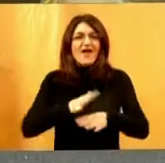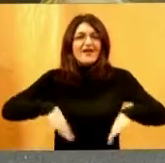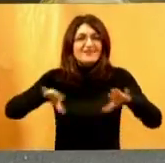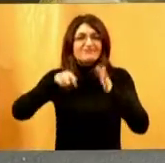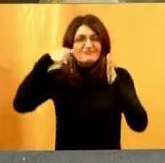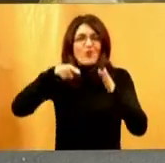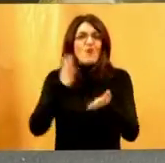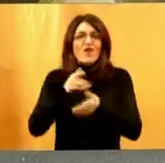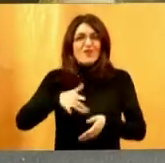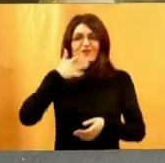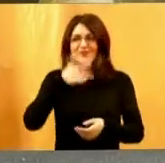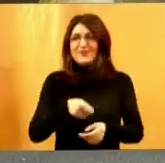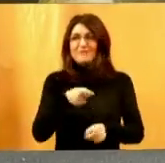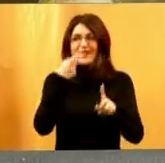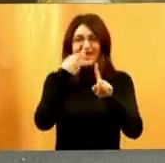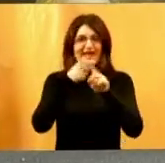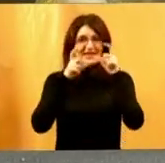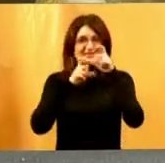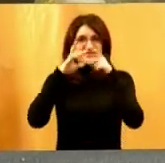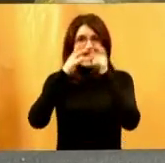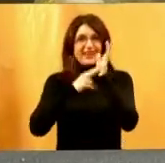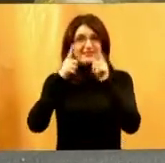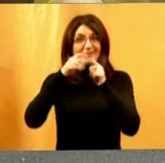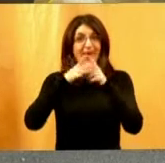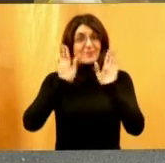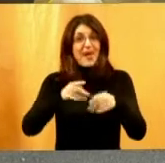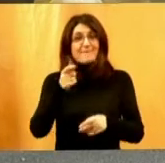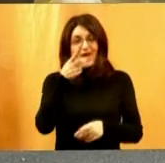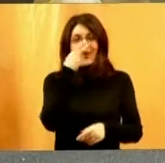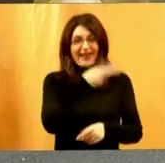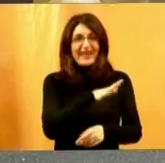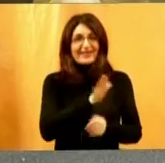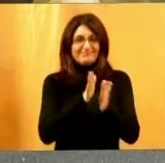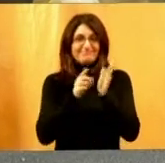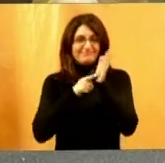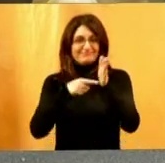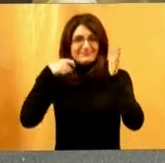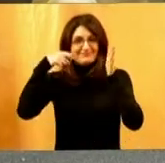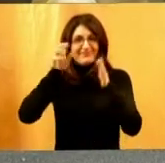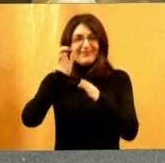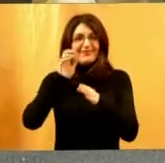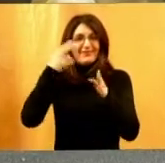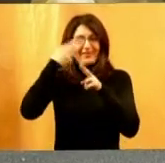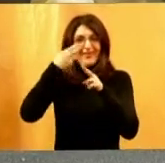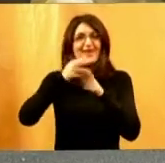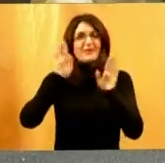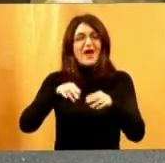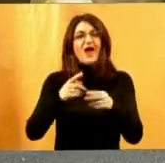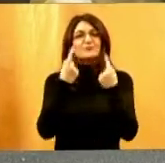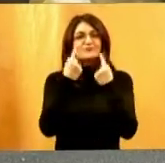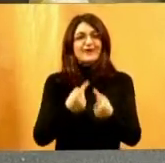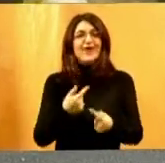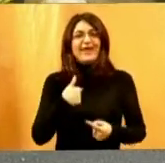Bravo, ksanta, super, ksanta. Neka nam bude malo ksanta u ekranu. Može, evo, ja molim moju režiju da ostavi